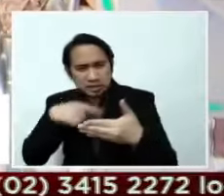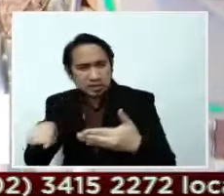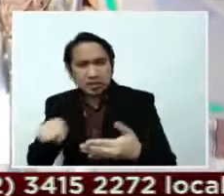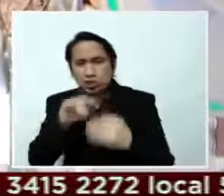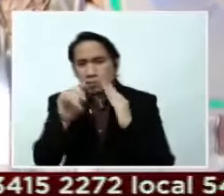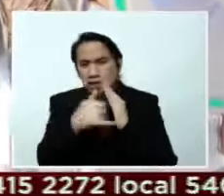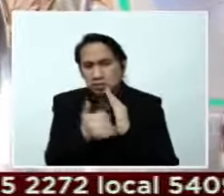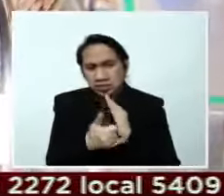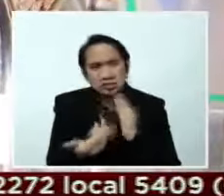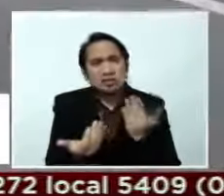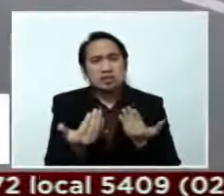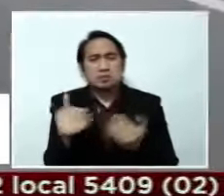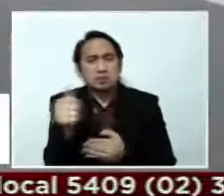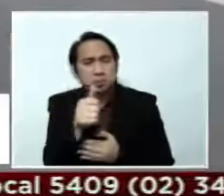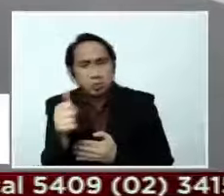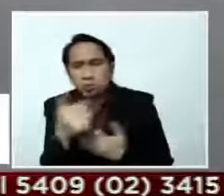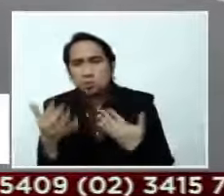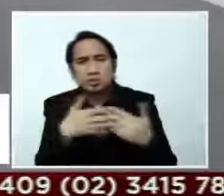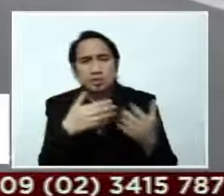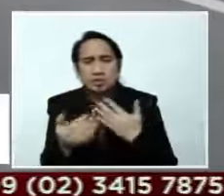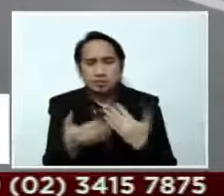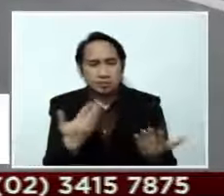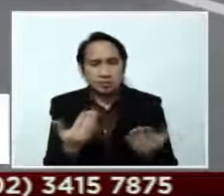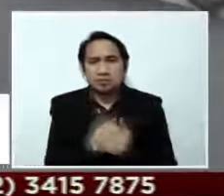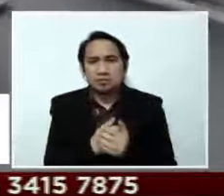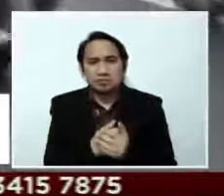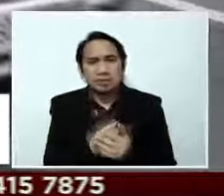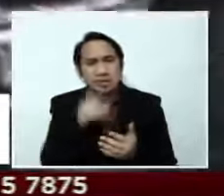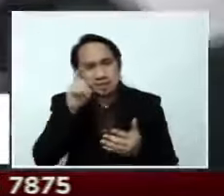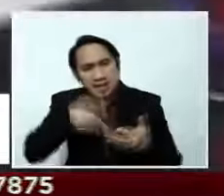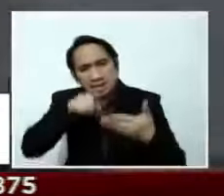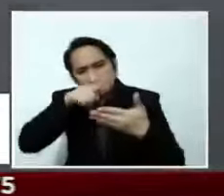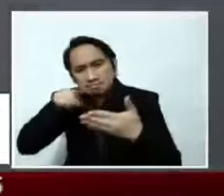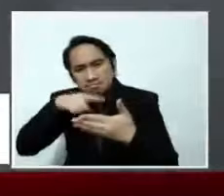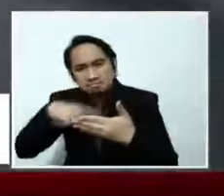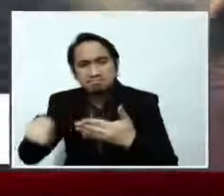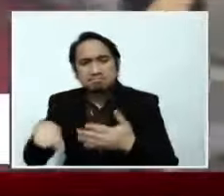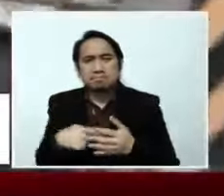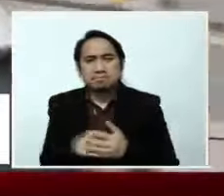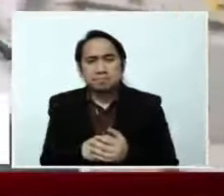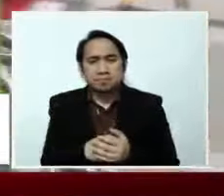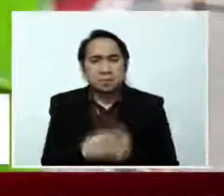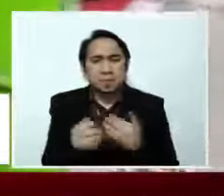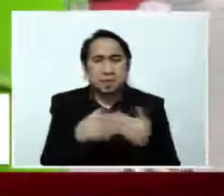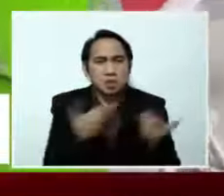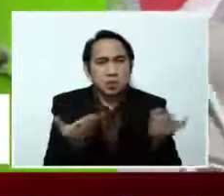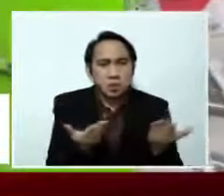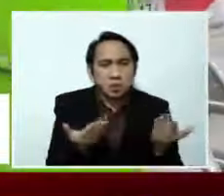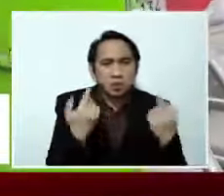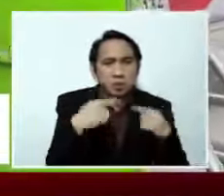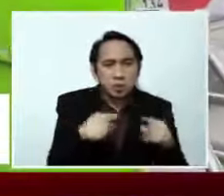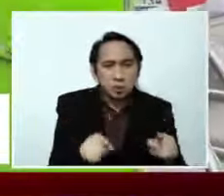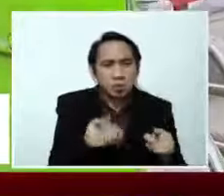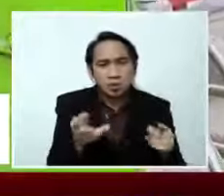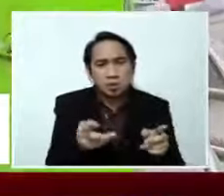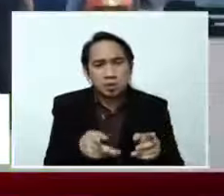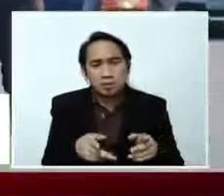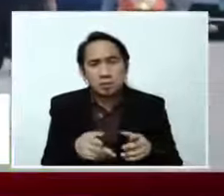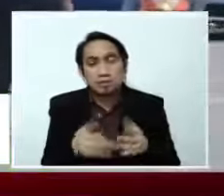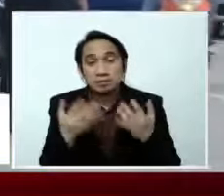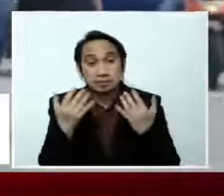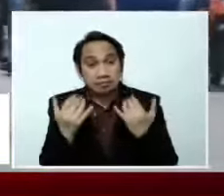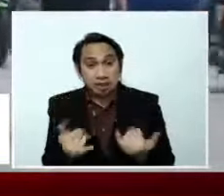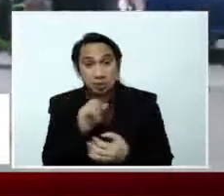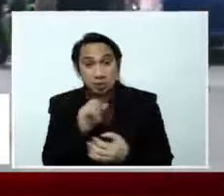sasakyan na rumuruta sa kanilang mga kanilang mga jurisdiksyon. Ngayon po, pag